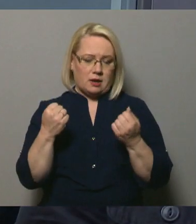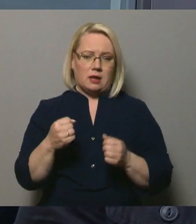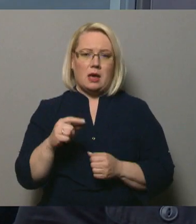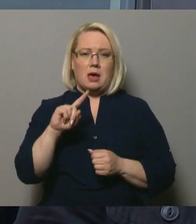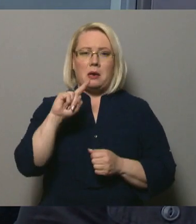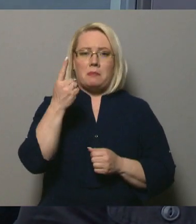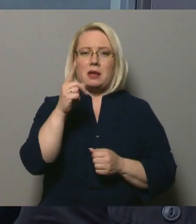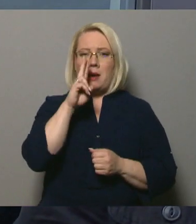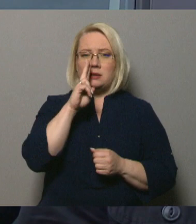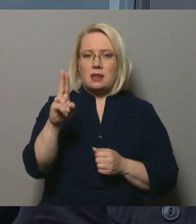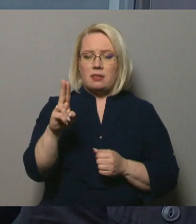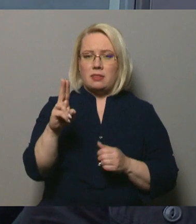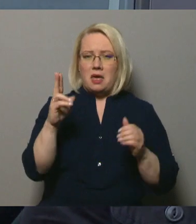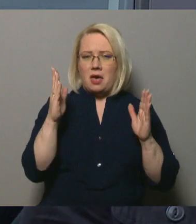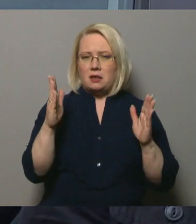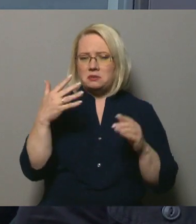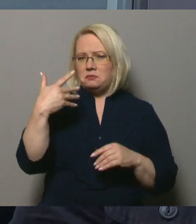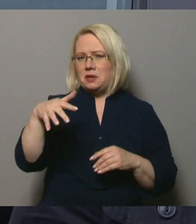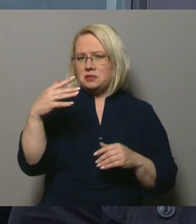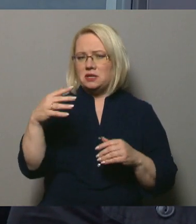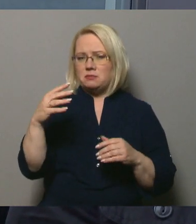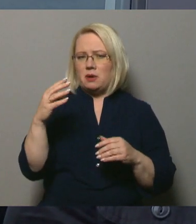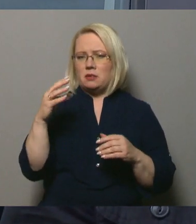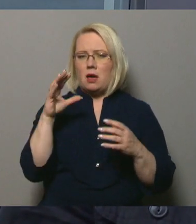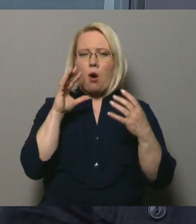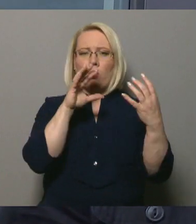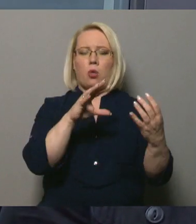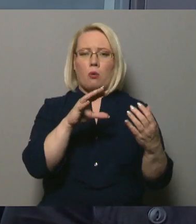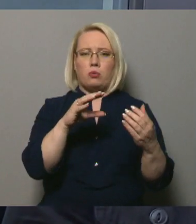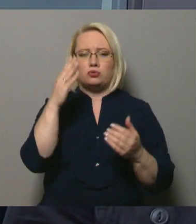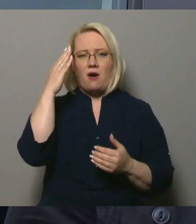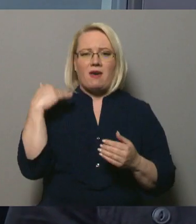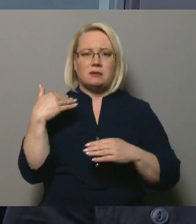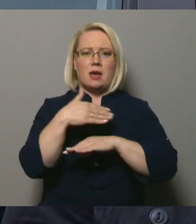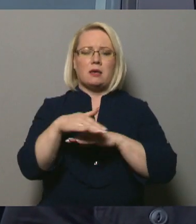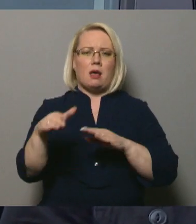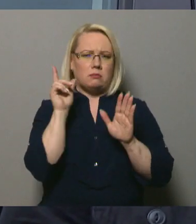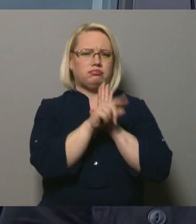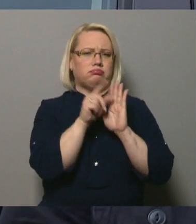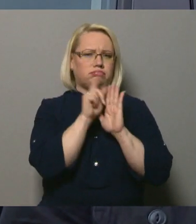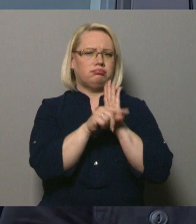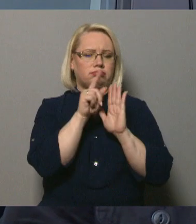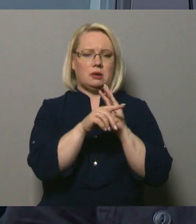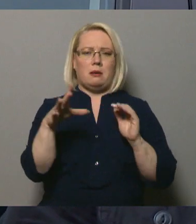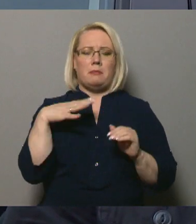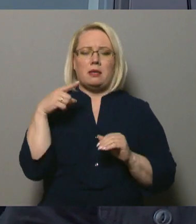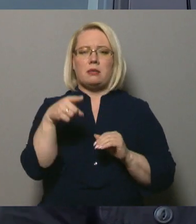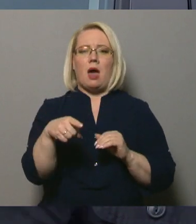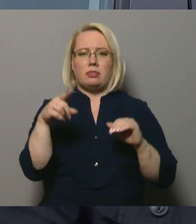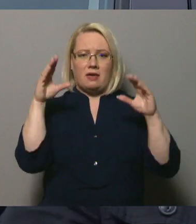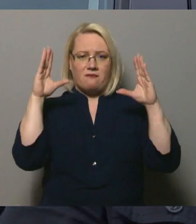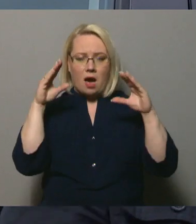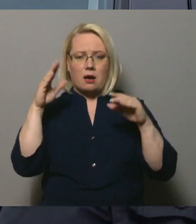nedēļas pat 50 busiņi gāja ārā no Ventspils ielas. Bija tādi vakari, kad vienkārši palaižam,